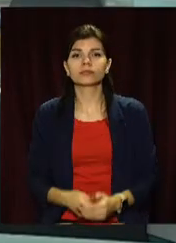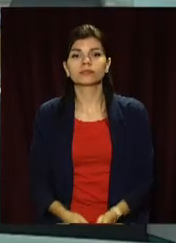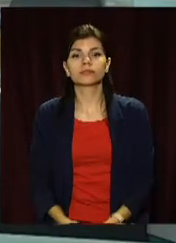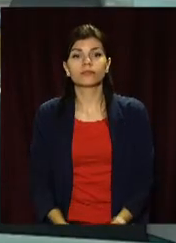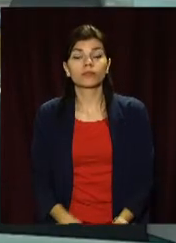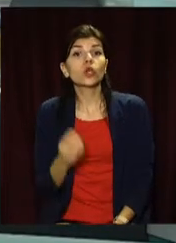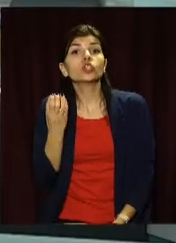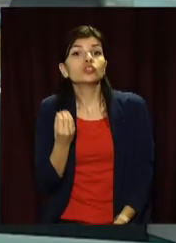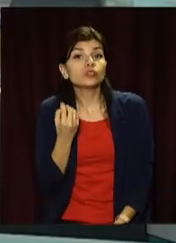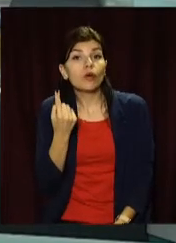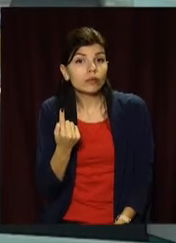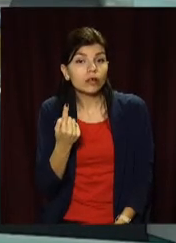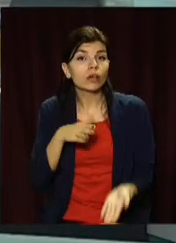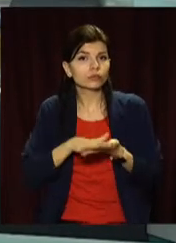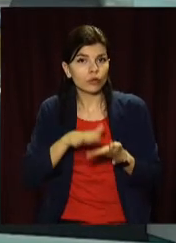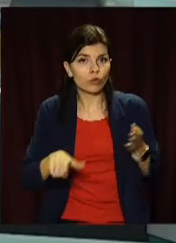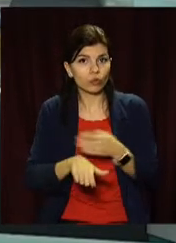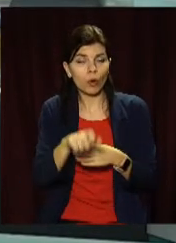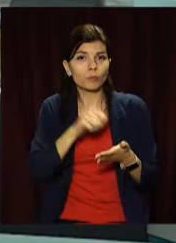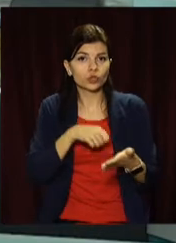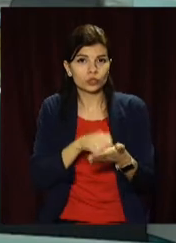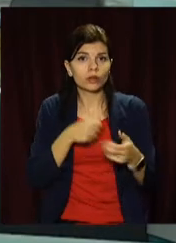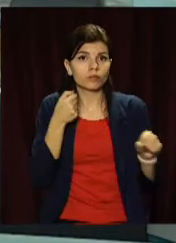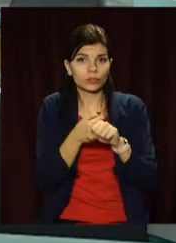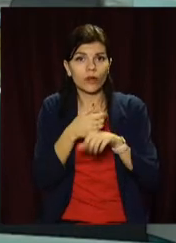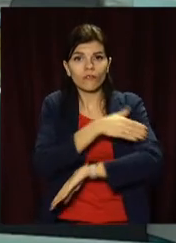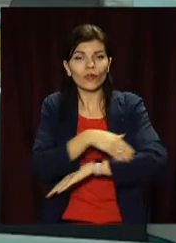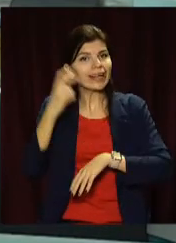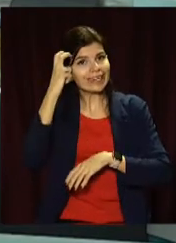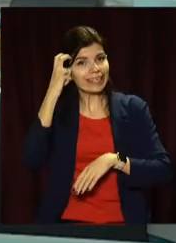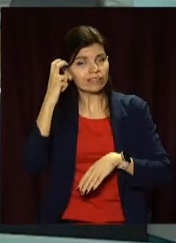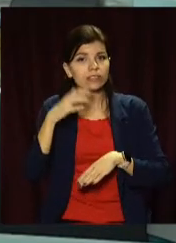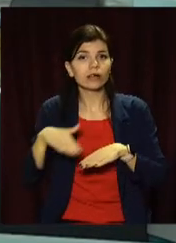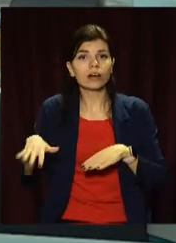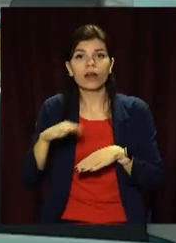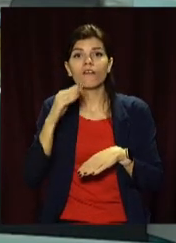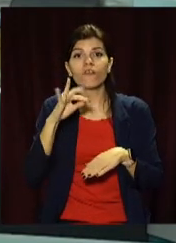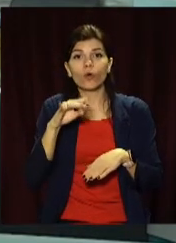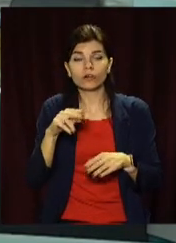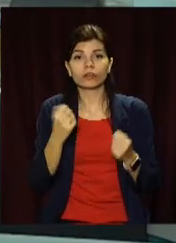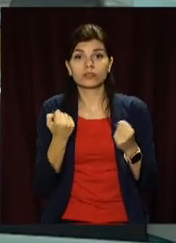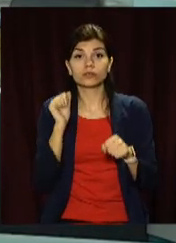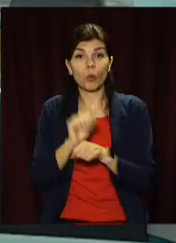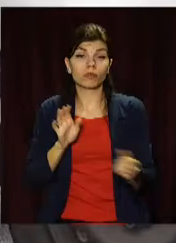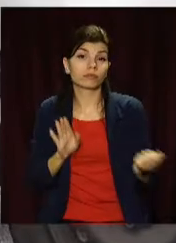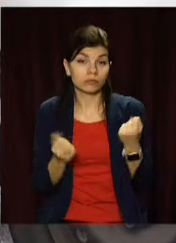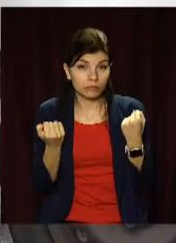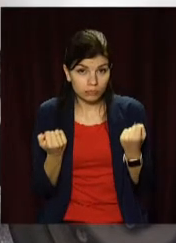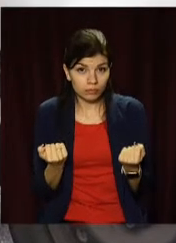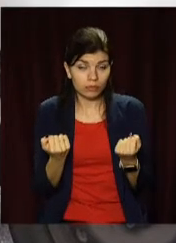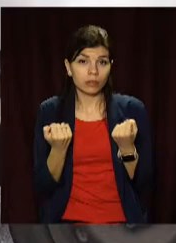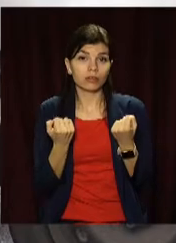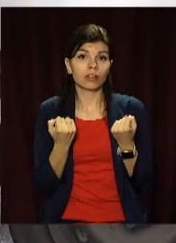Ще одна слизька дорога стала причиною ДТП по вулиці Київська. Водій «Форда» різко загальмував біля пішохідного